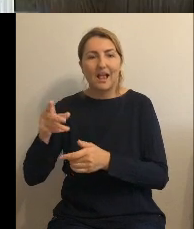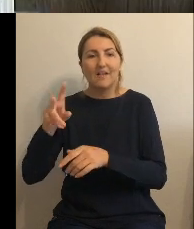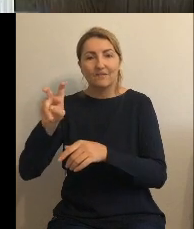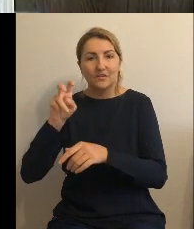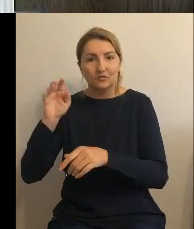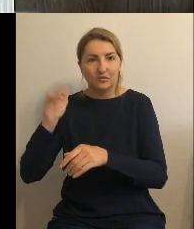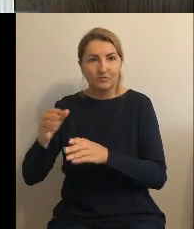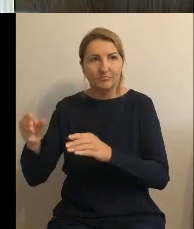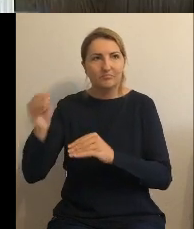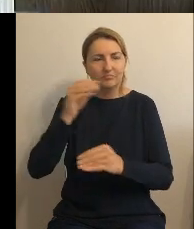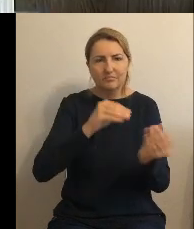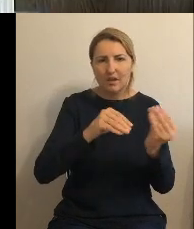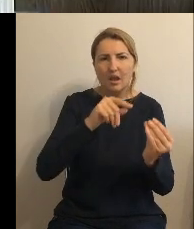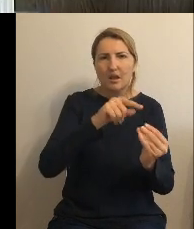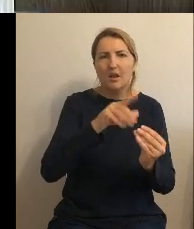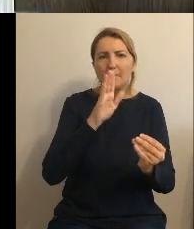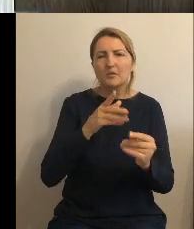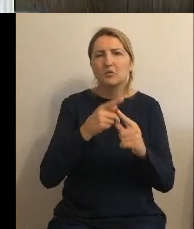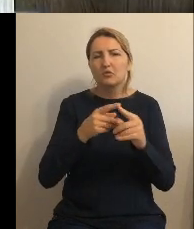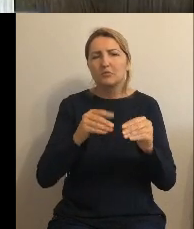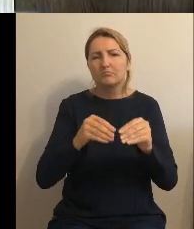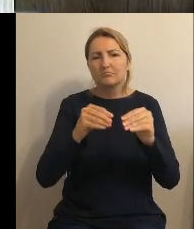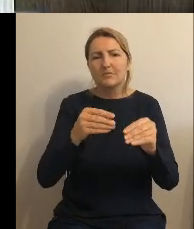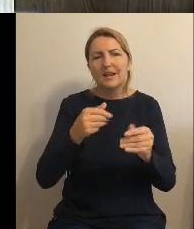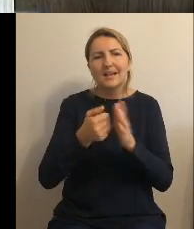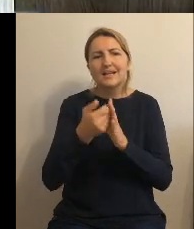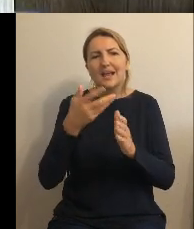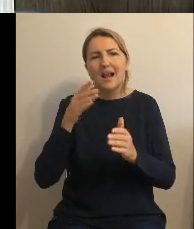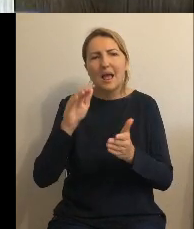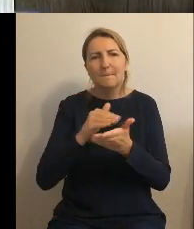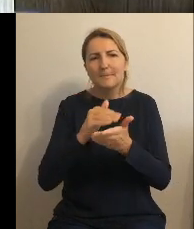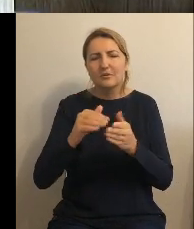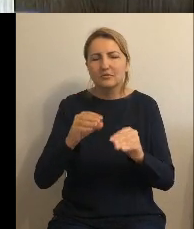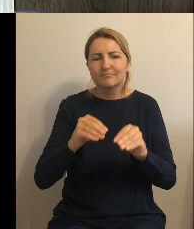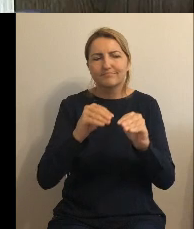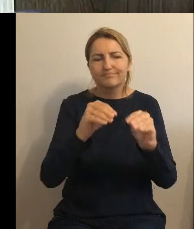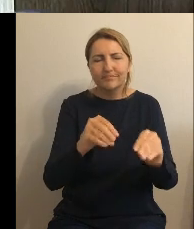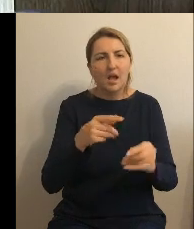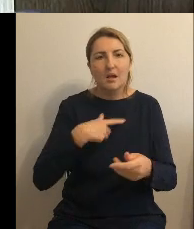odwleczy o kilka miesięcy. To nie jest, że my zabieramy, żeby też tutaj uspokoić wszystkich.